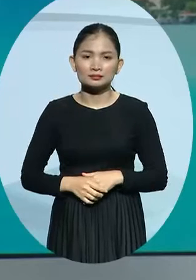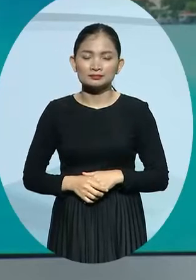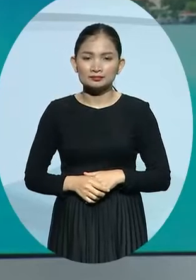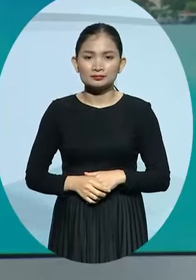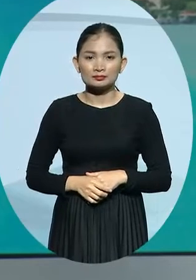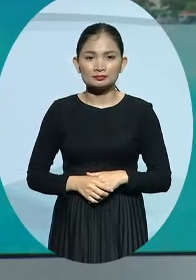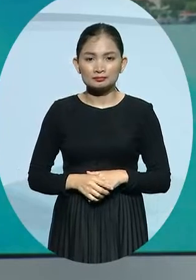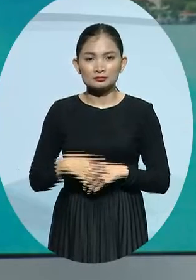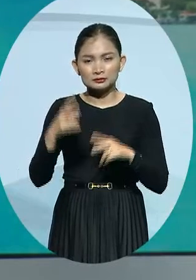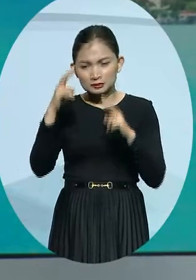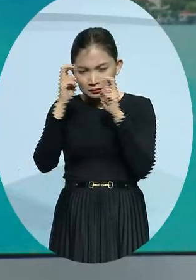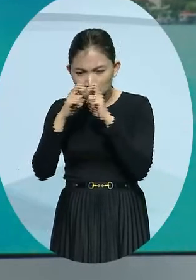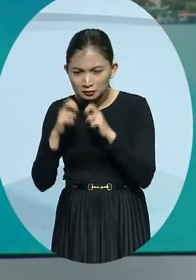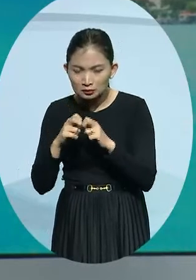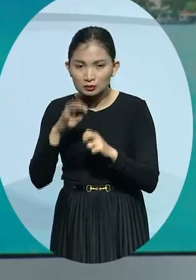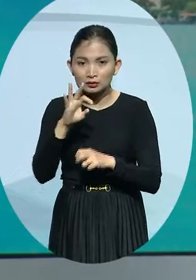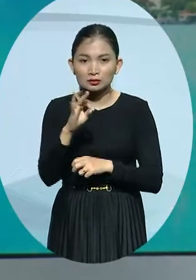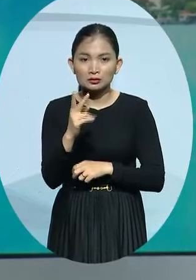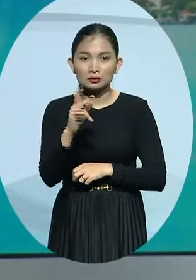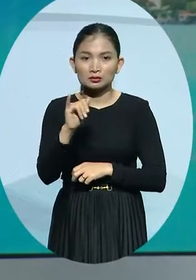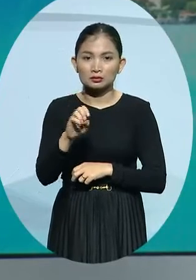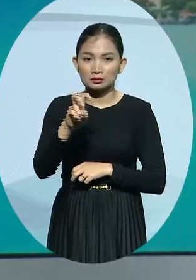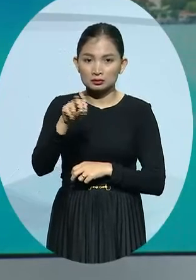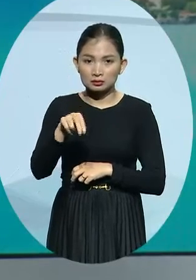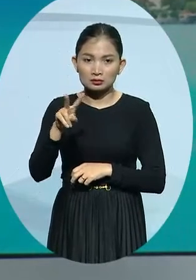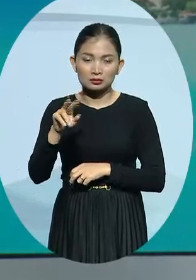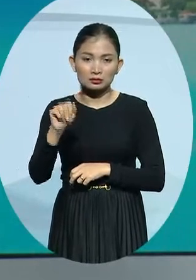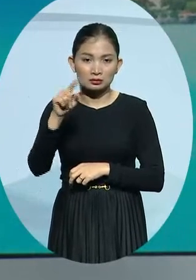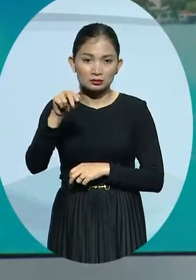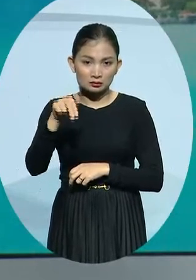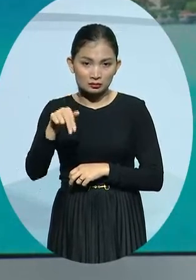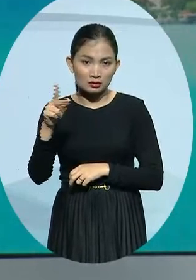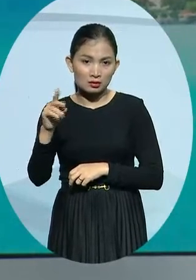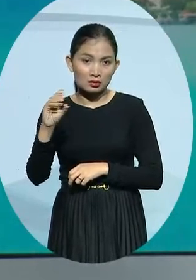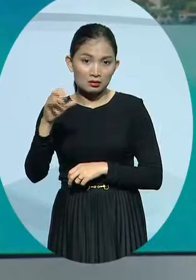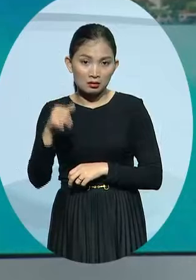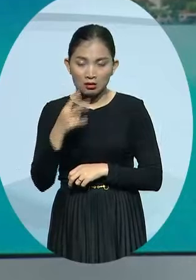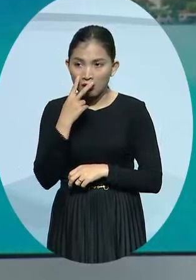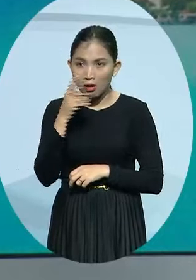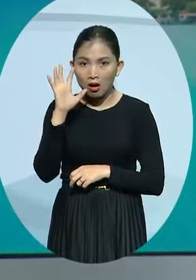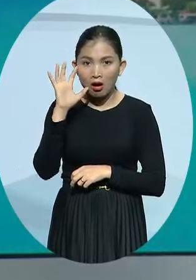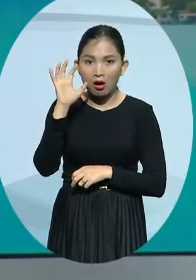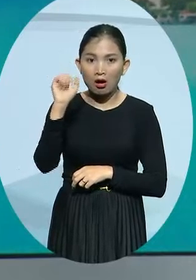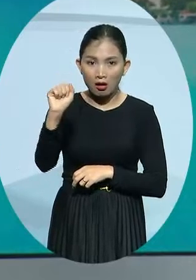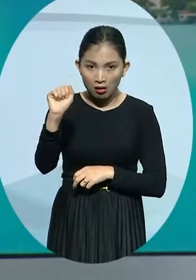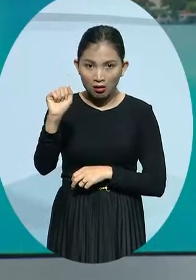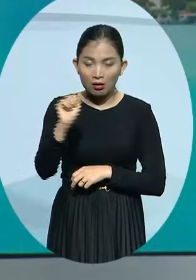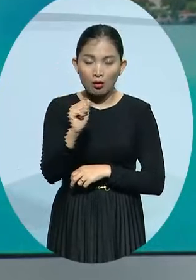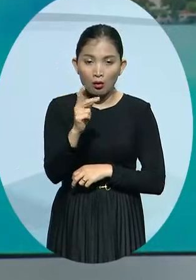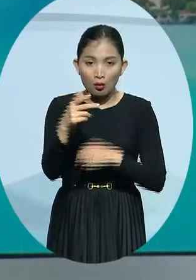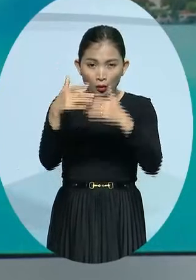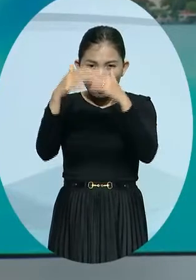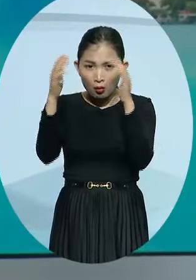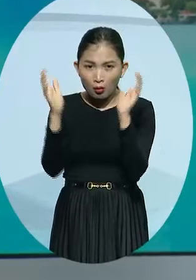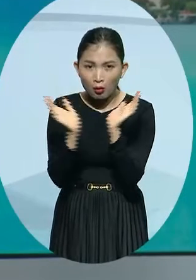Giới nghiên cứu, thư văn học vừa phát hiện ra một hố đen vũ trụ đặc biệt thuộc loài im liềm trên một thiên hà gần giải ngân hà. Đây là lần đầu tiên giới